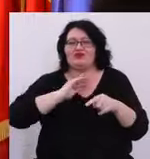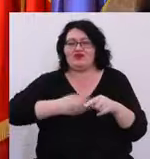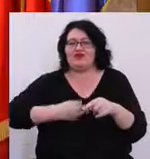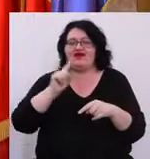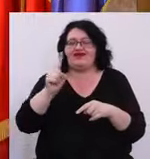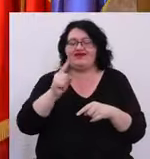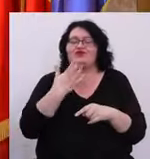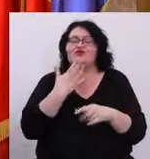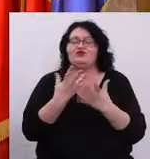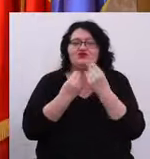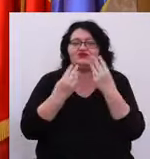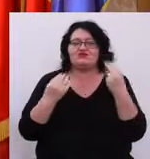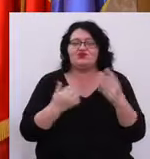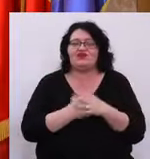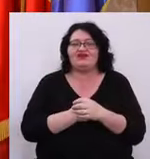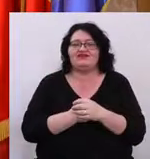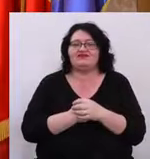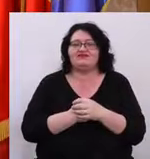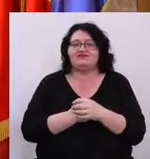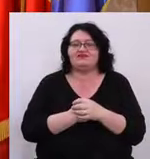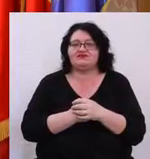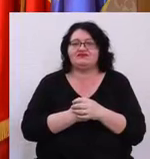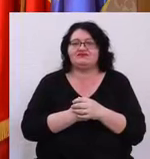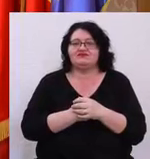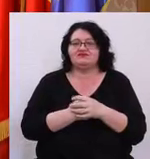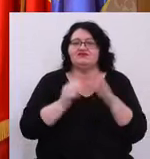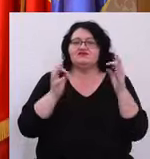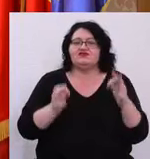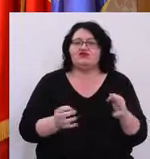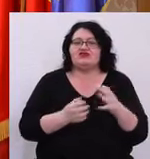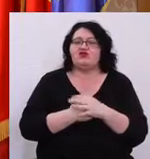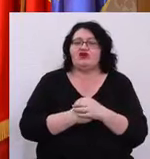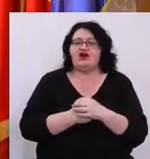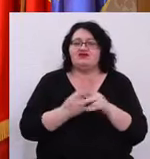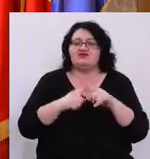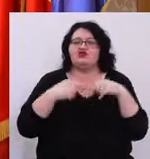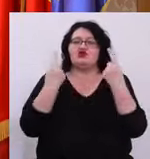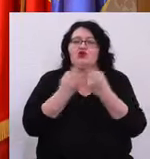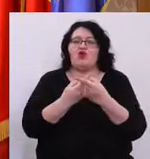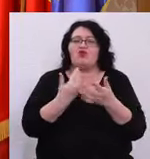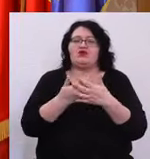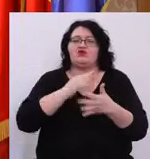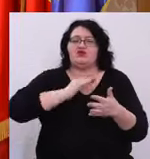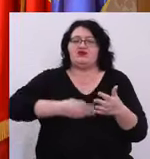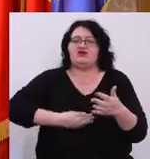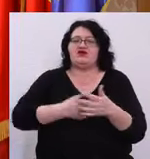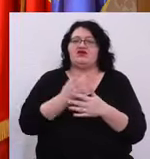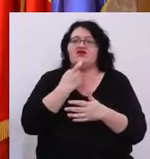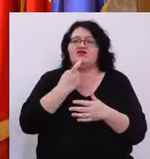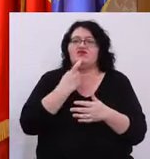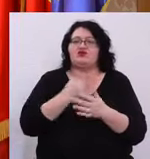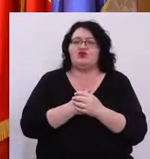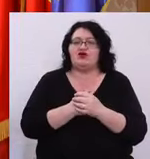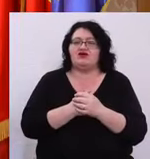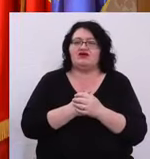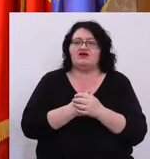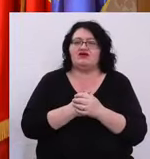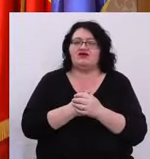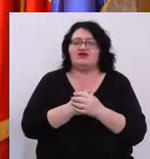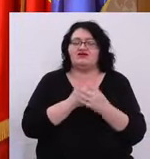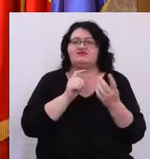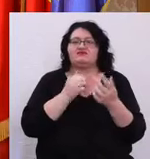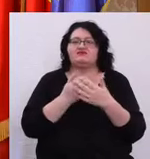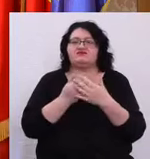Mulțumesc mult și cu siguranță și noi din partea primăriei am discutat deja cu doamna